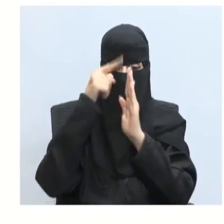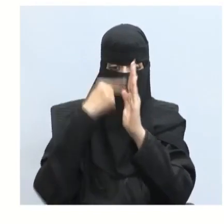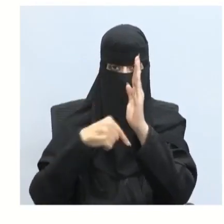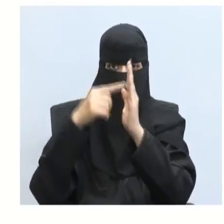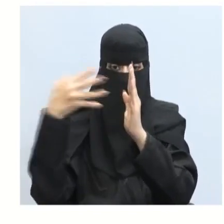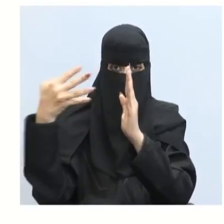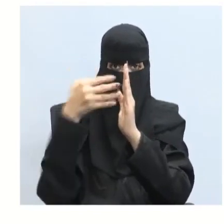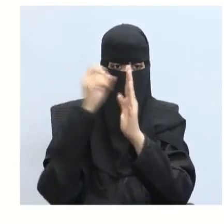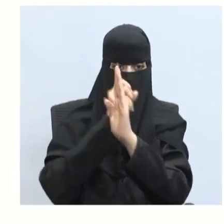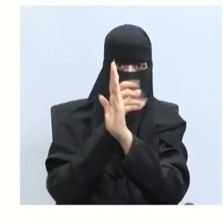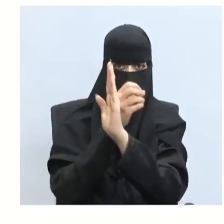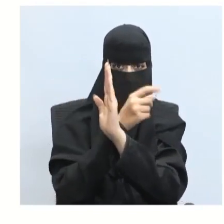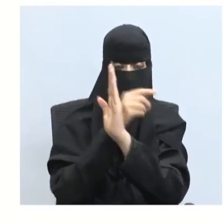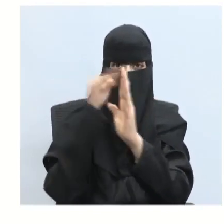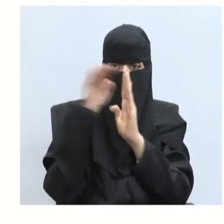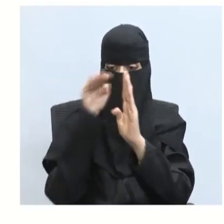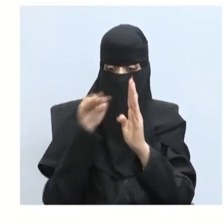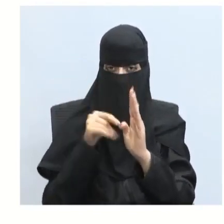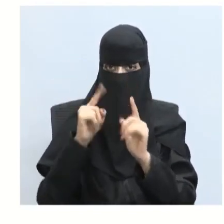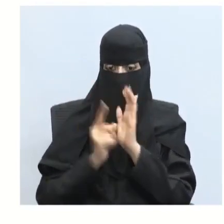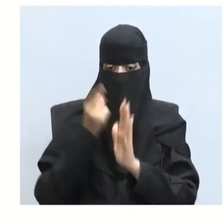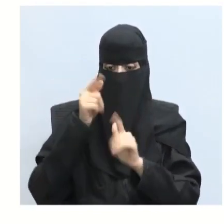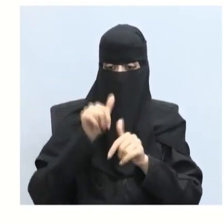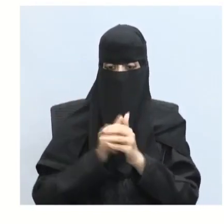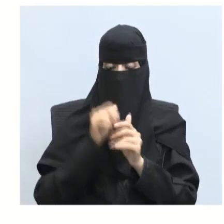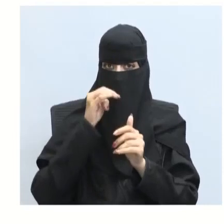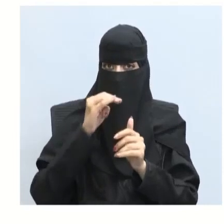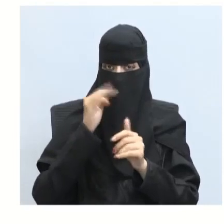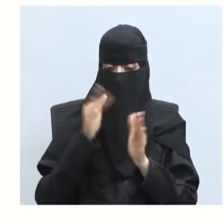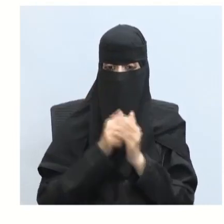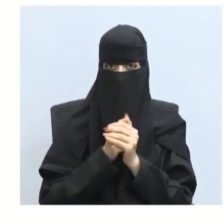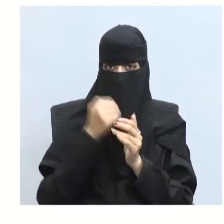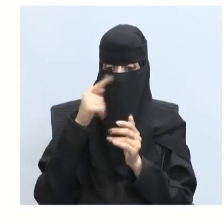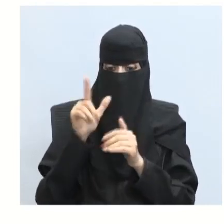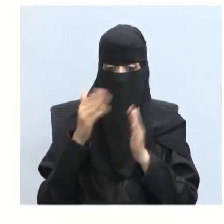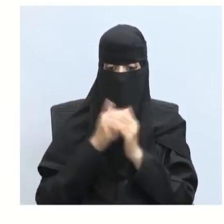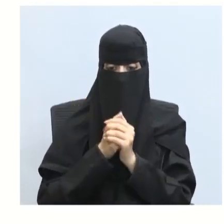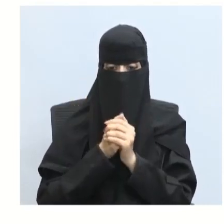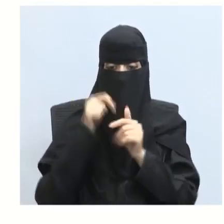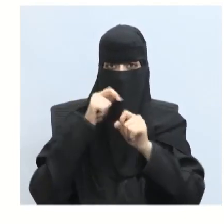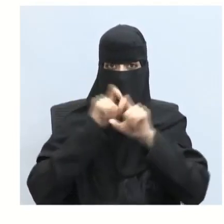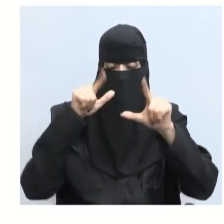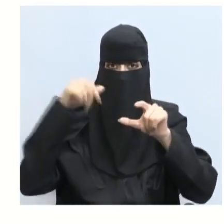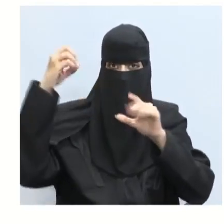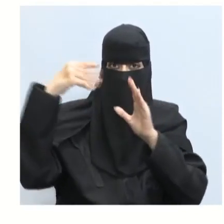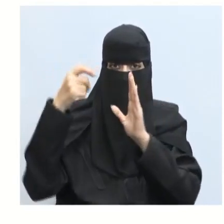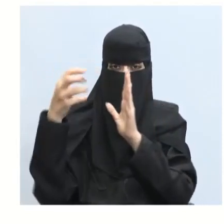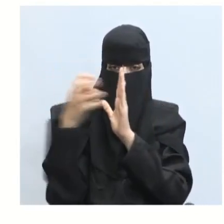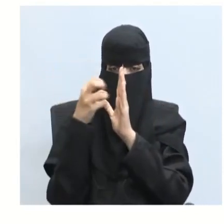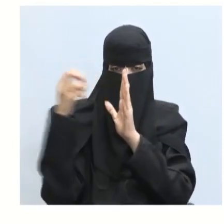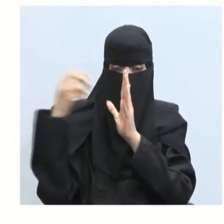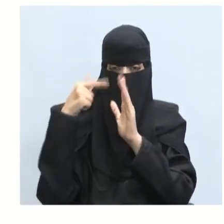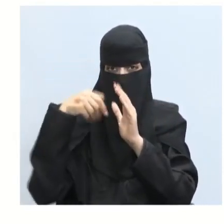استقطاب يتذبذب في مستوى واحد أحسن إجابة صحيحة يظهر الضوء المستقطب